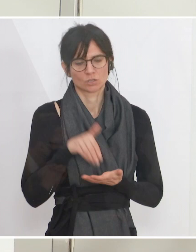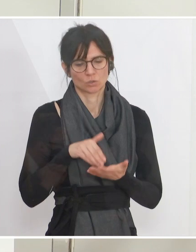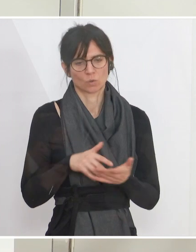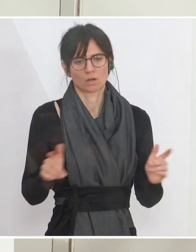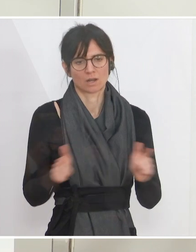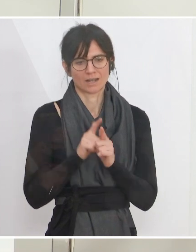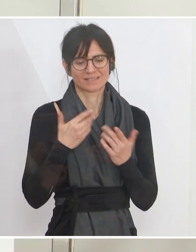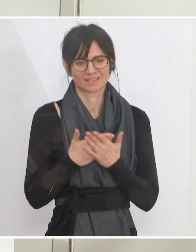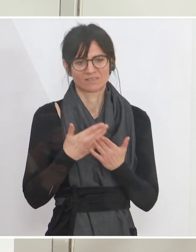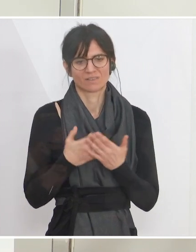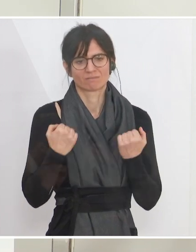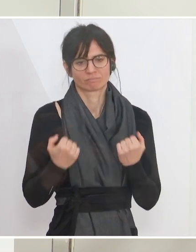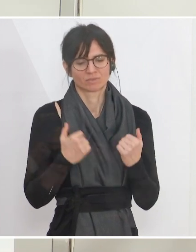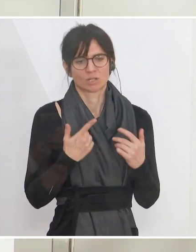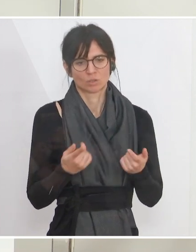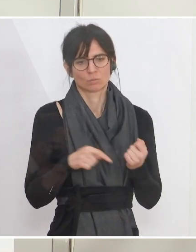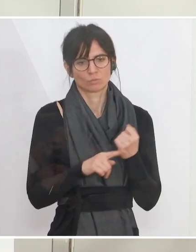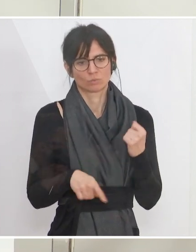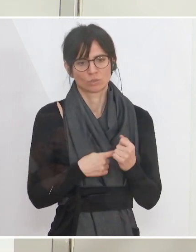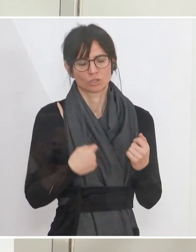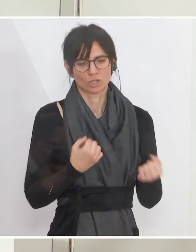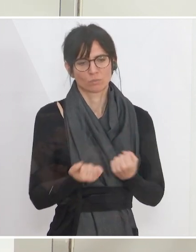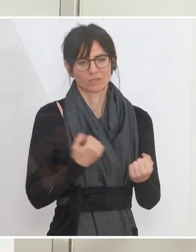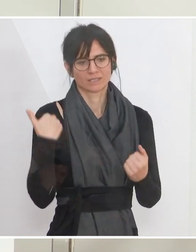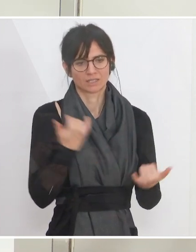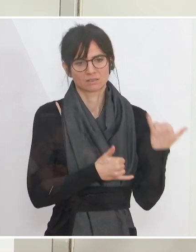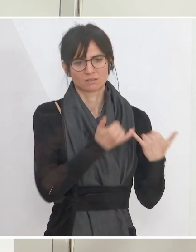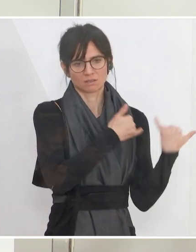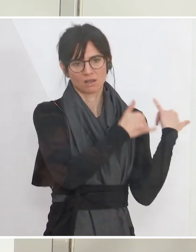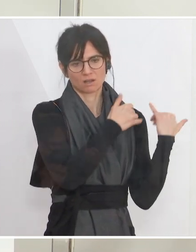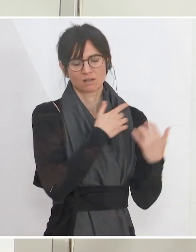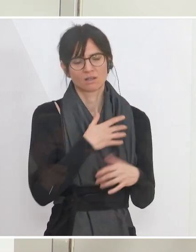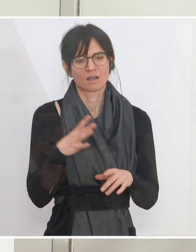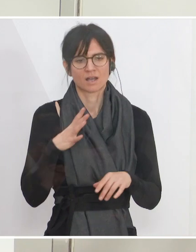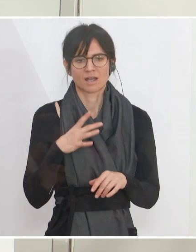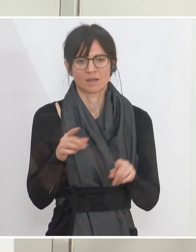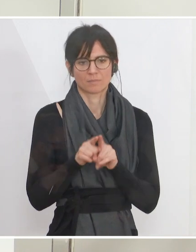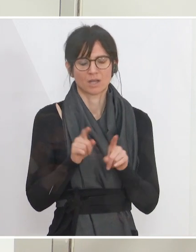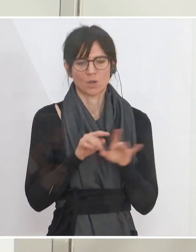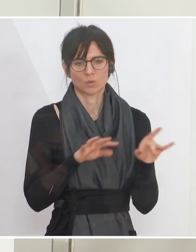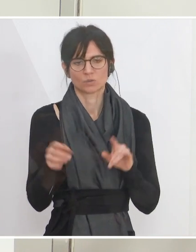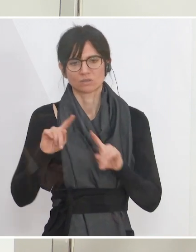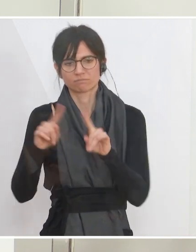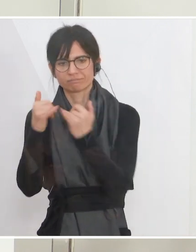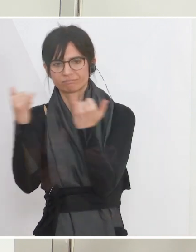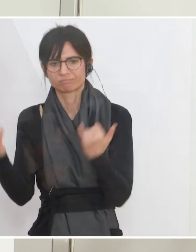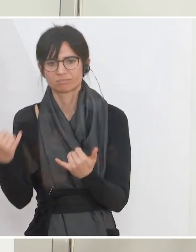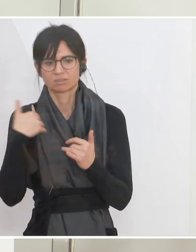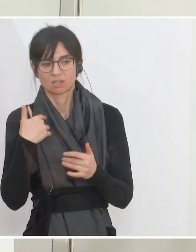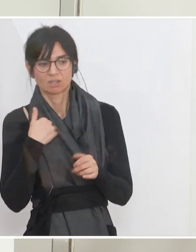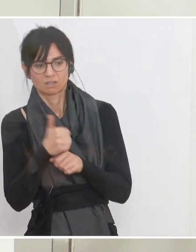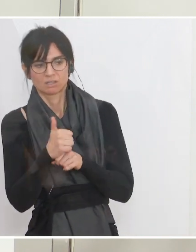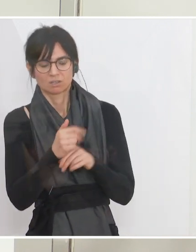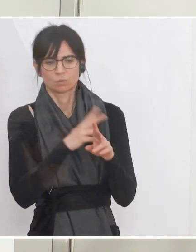leisten aufgrund der soliden Budgetpolitik der letzten Jahre. Aber, das bestätigen uns auch die diversen Ratingagenturen, es